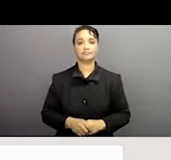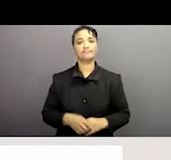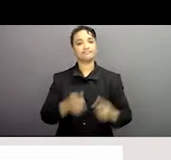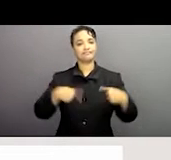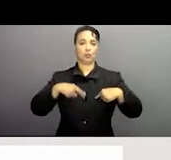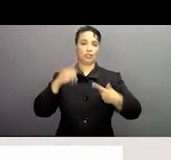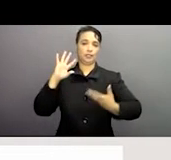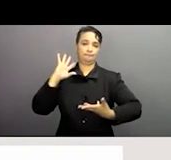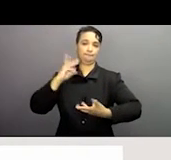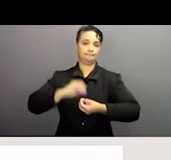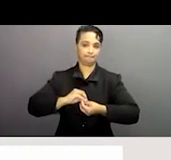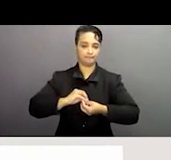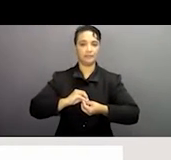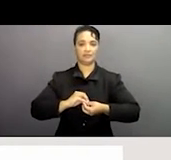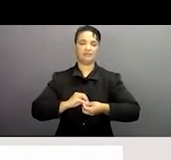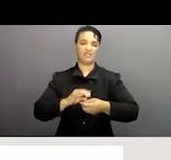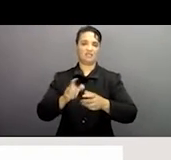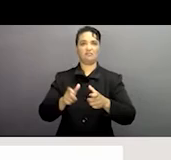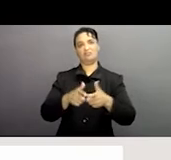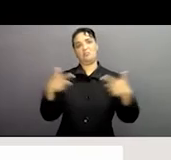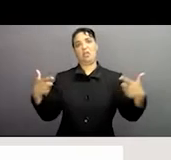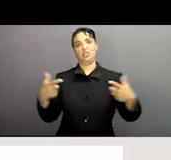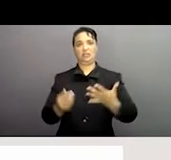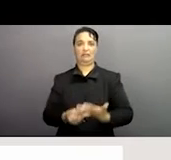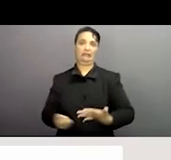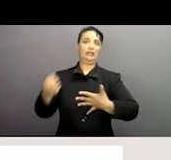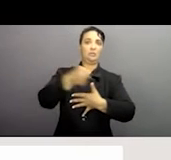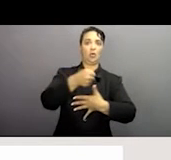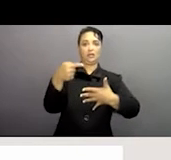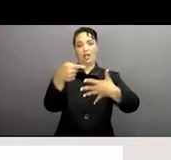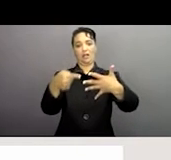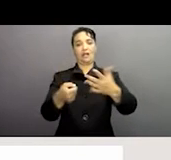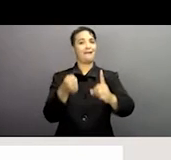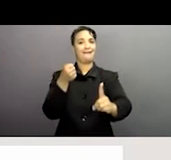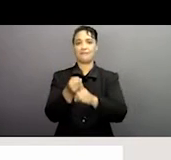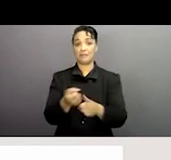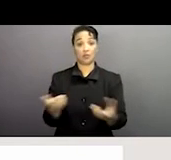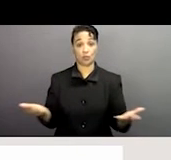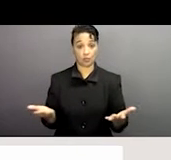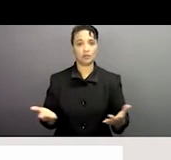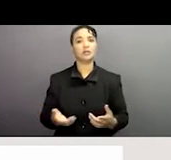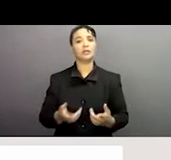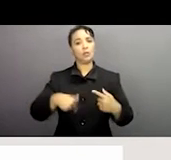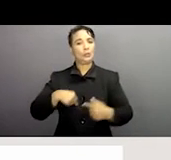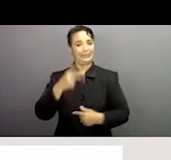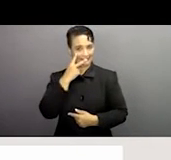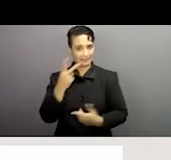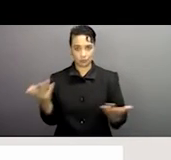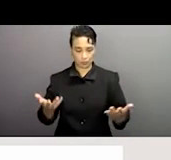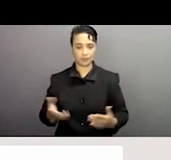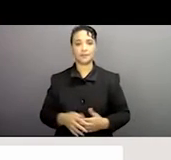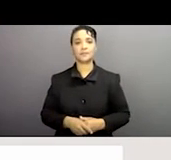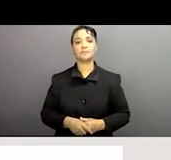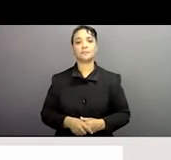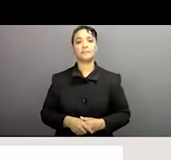nous allons résumer l'impact majeur du Covid-19 et de cette pandémie, je